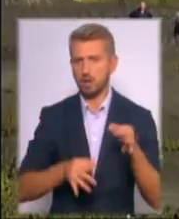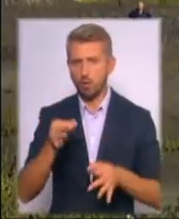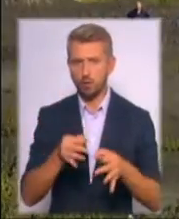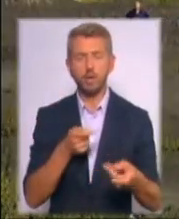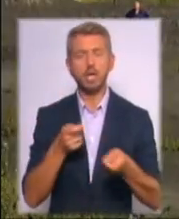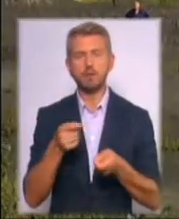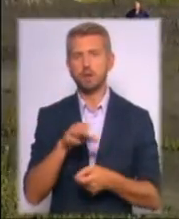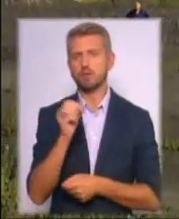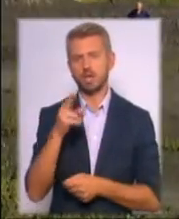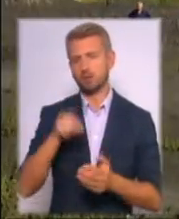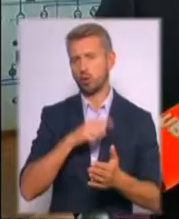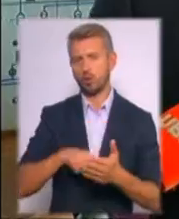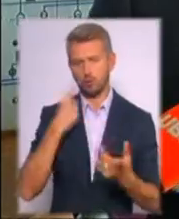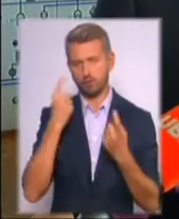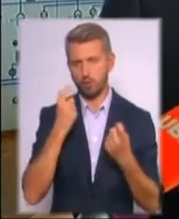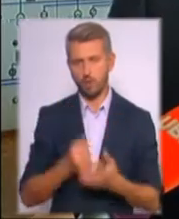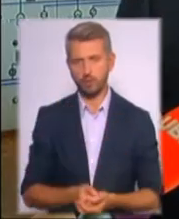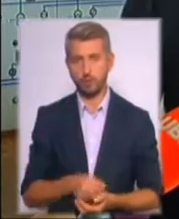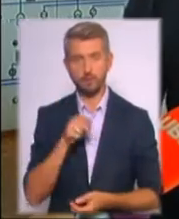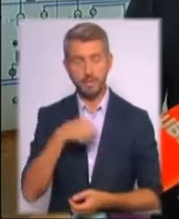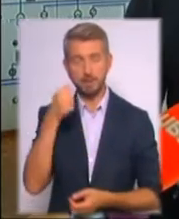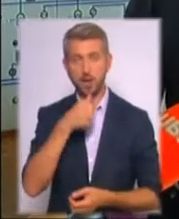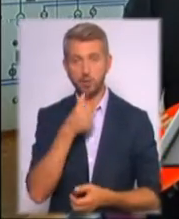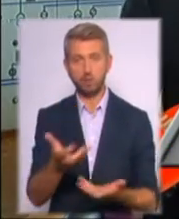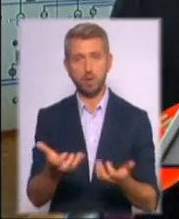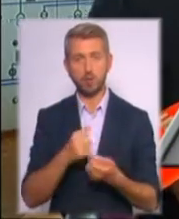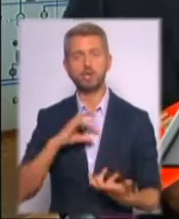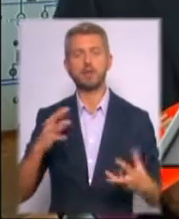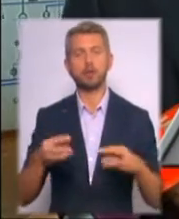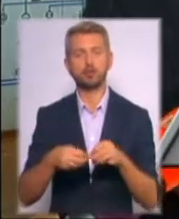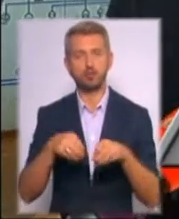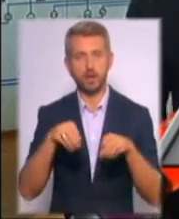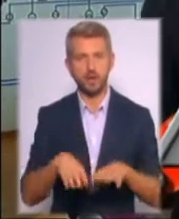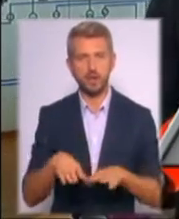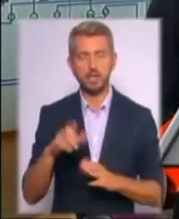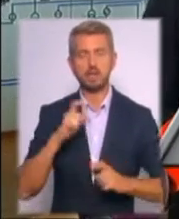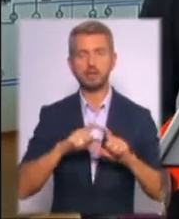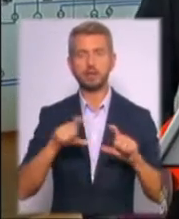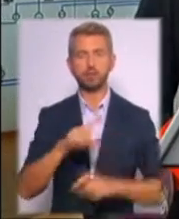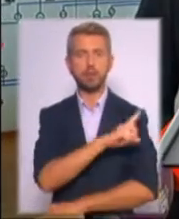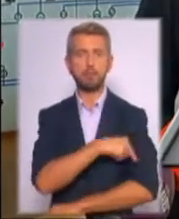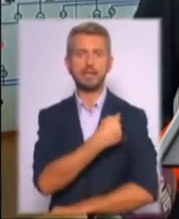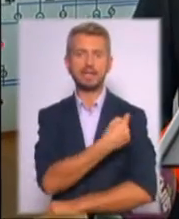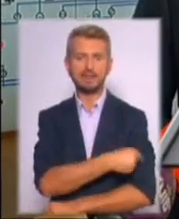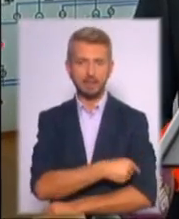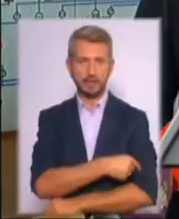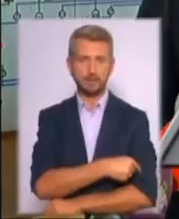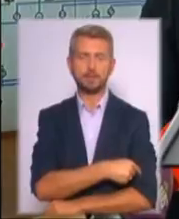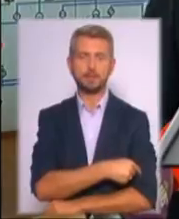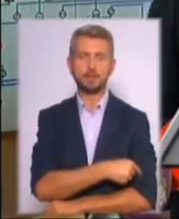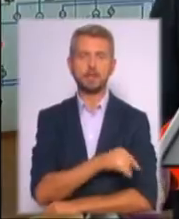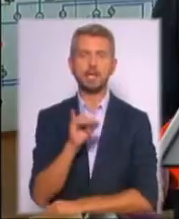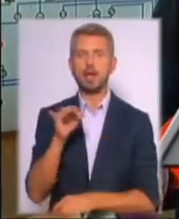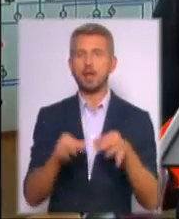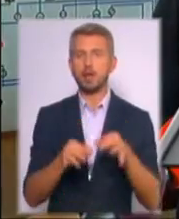спростовує цю інформацію. У текущому року отримано заключення Інституту медицини і